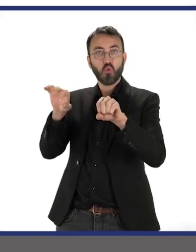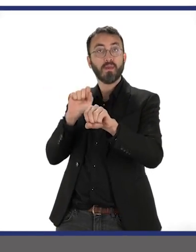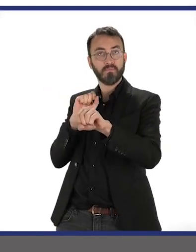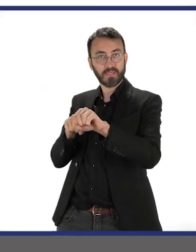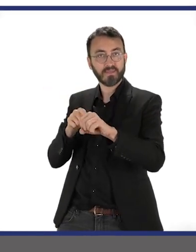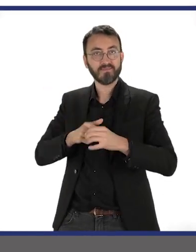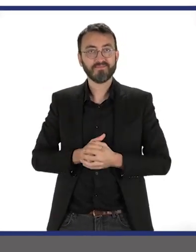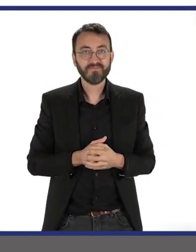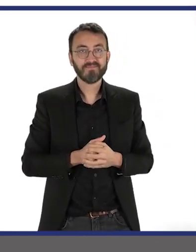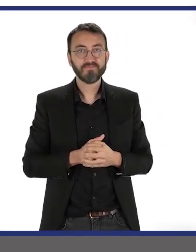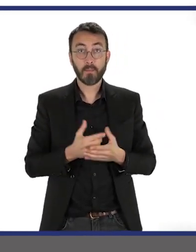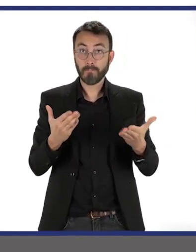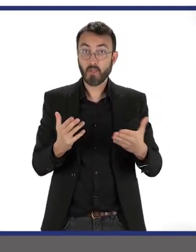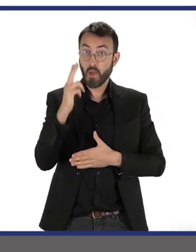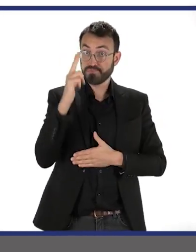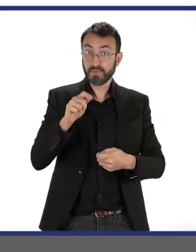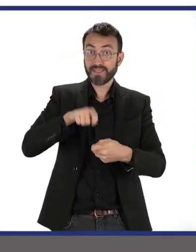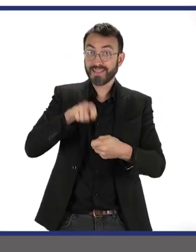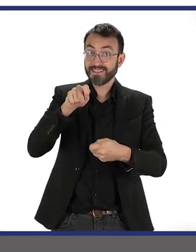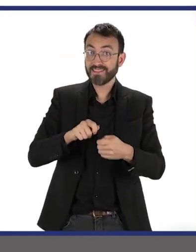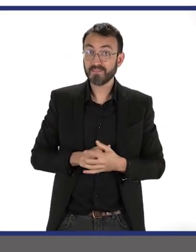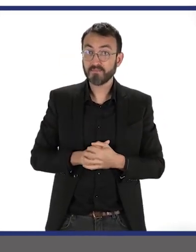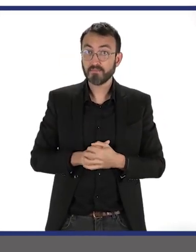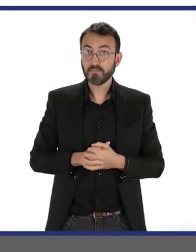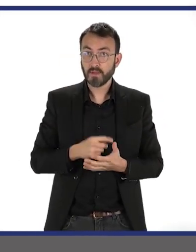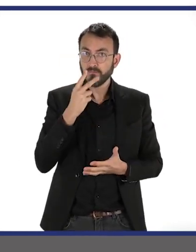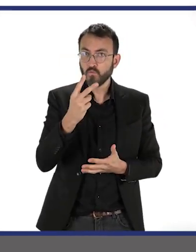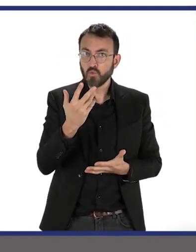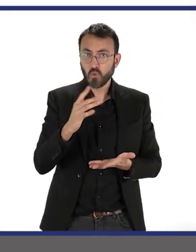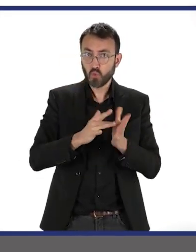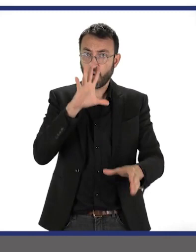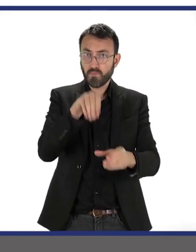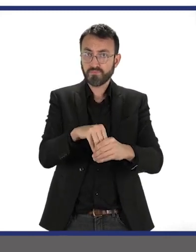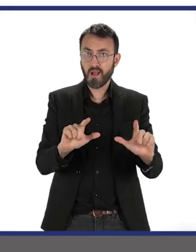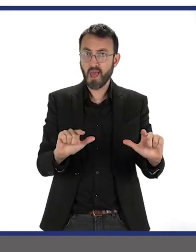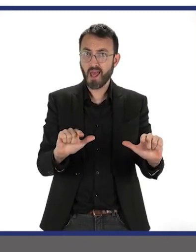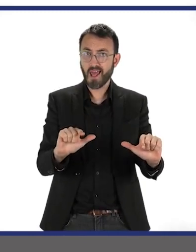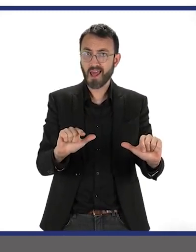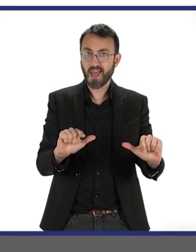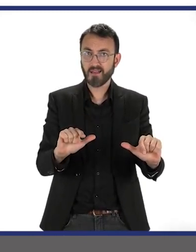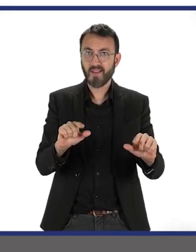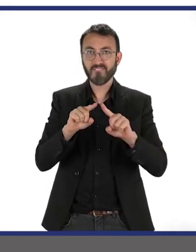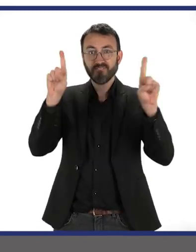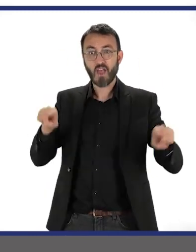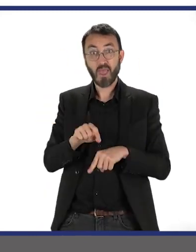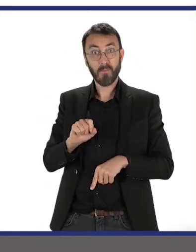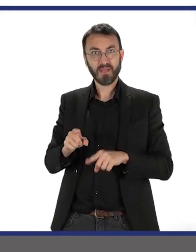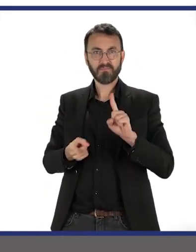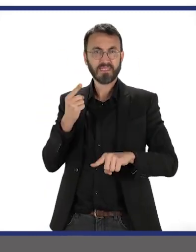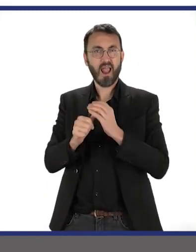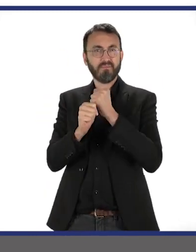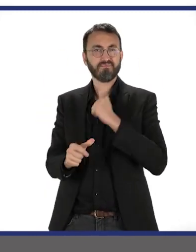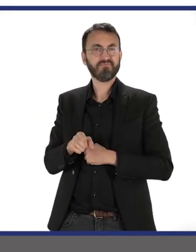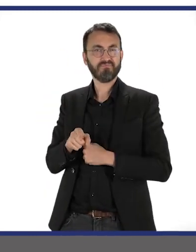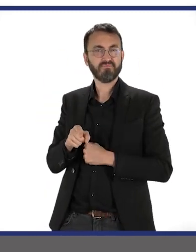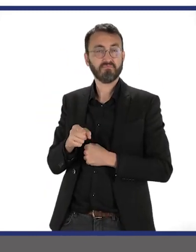sur le tube. Et maintenant, passons au test. Vous l'avez vu, tout est dans le kit. Ça, c